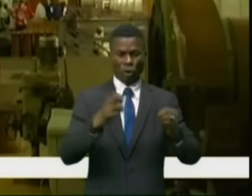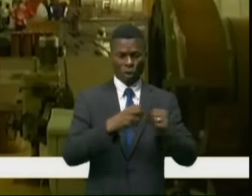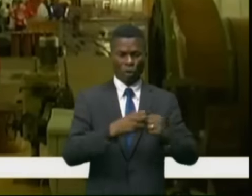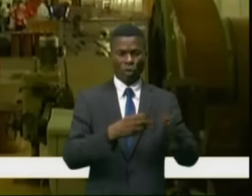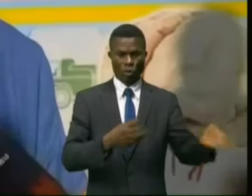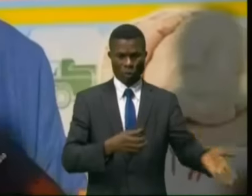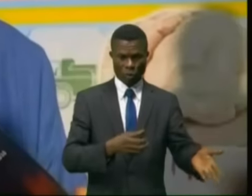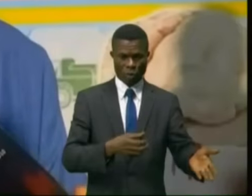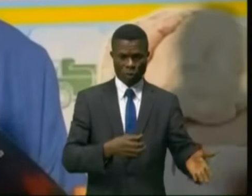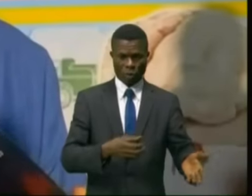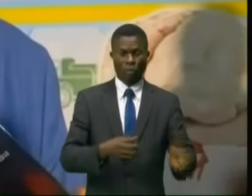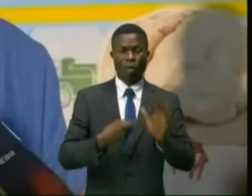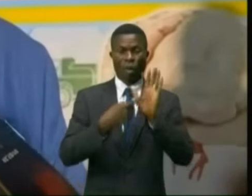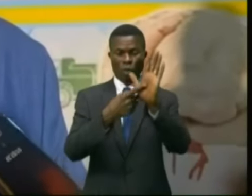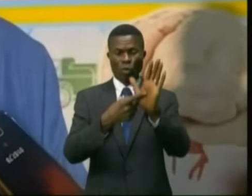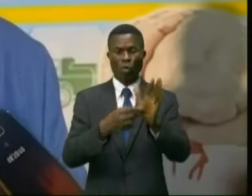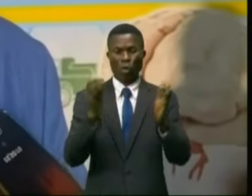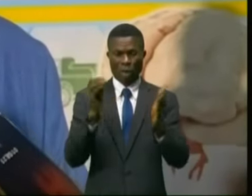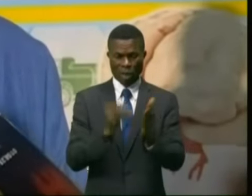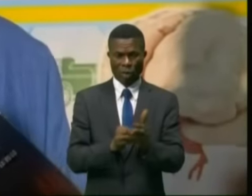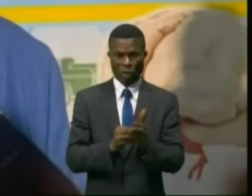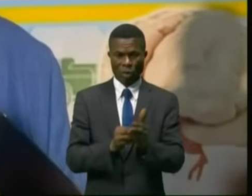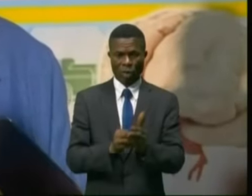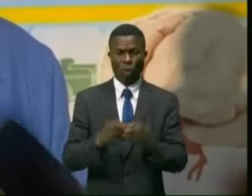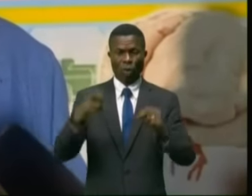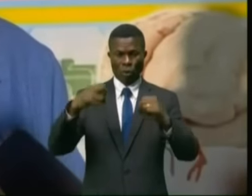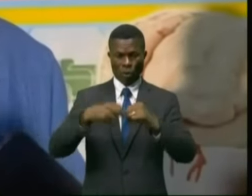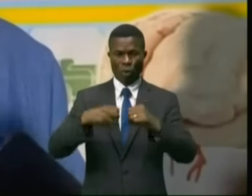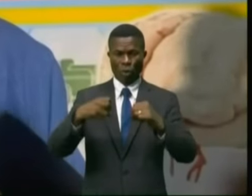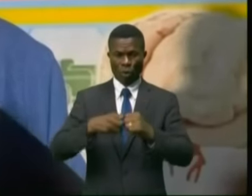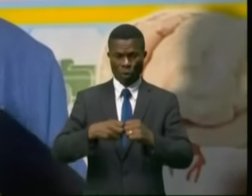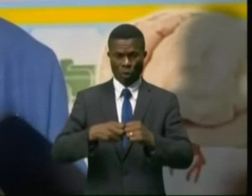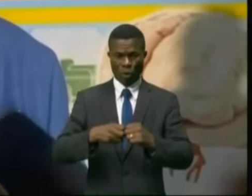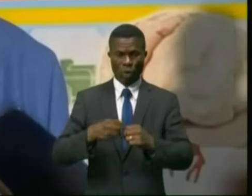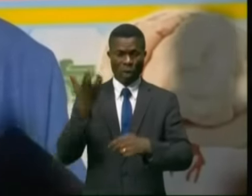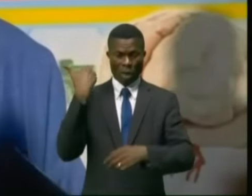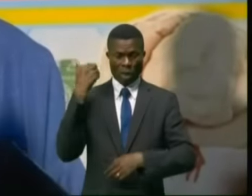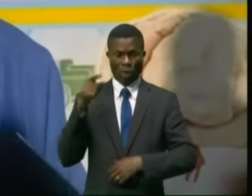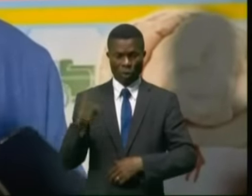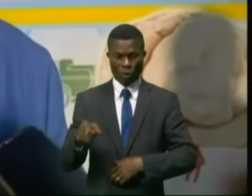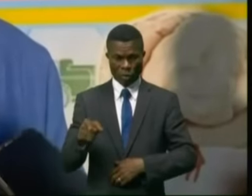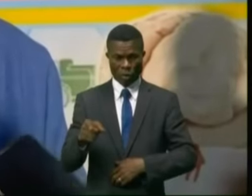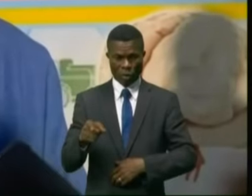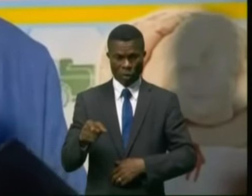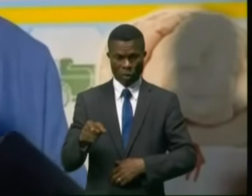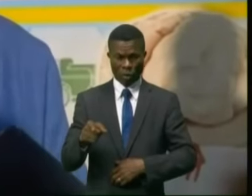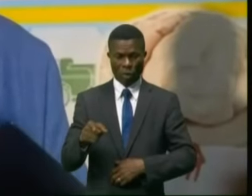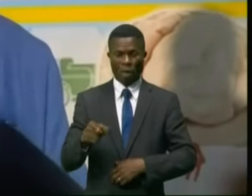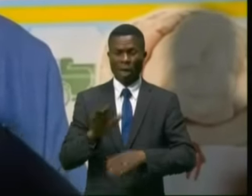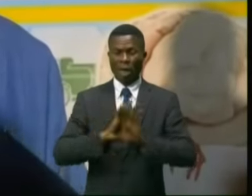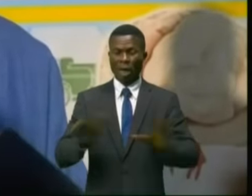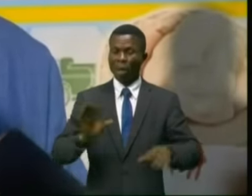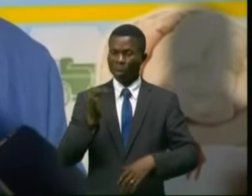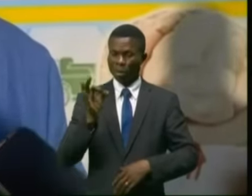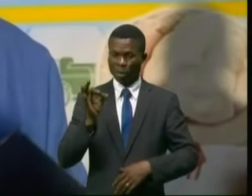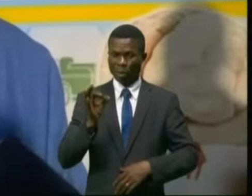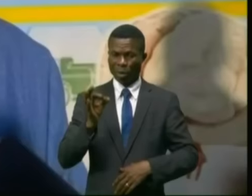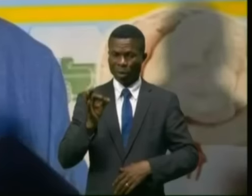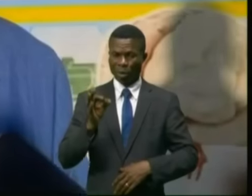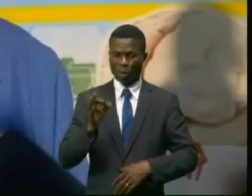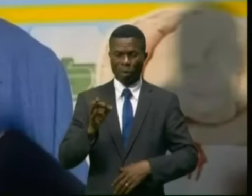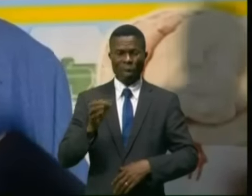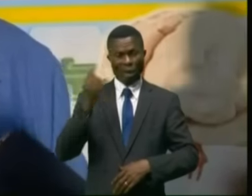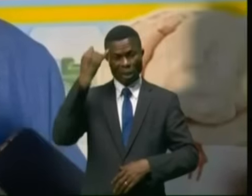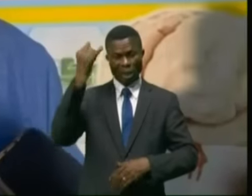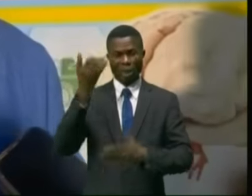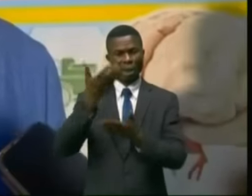Nous avons aussi démontré que l'énergie hydroélectrique n'est pas suffisante. Il va falloir qu'on puisse penser